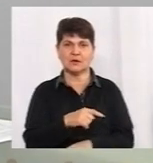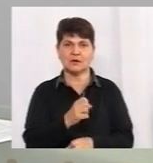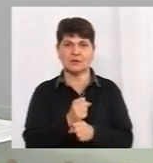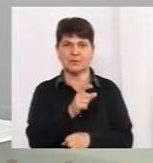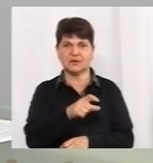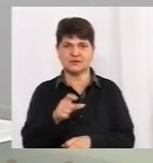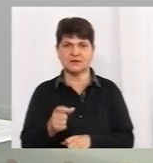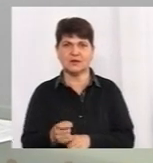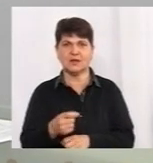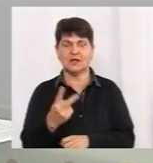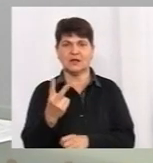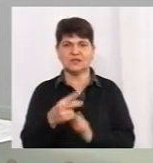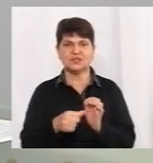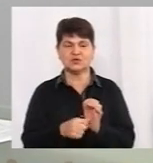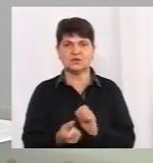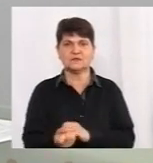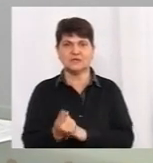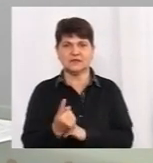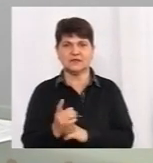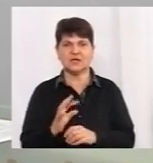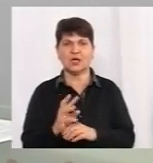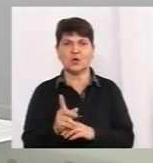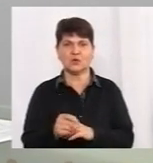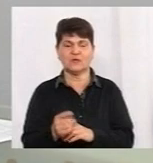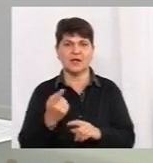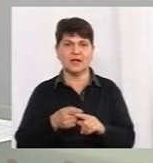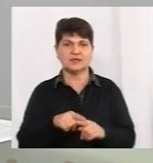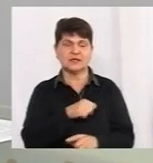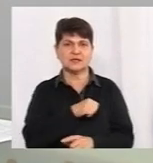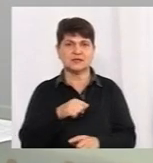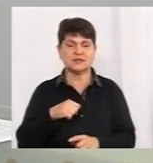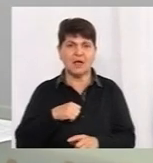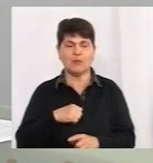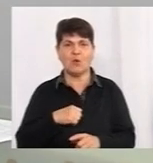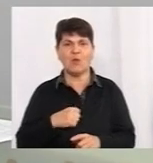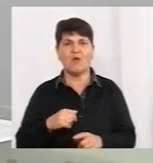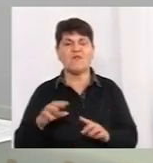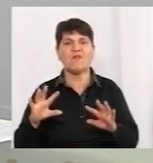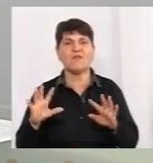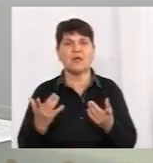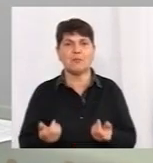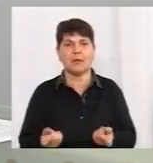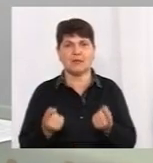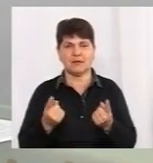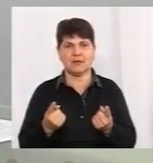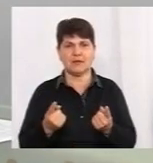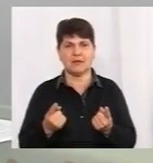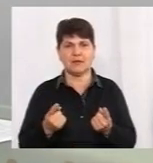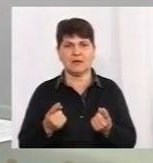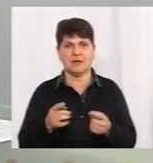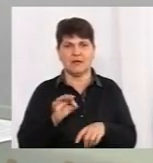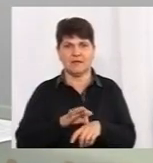історію. Чи пов'язуєте ви ось саме випадки інфікування медиків, конкретно цей випадок, із тим, що